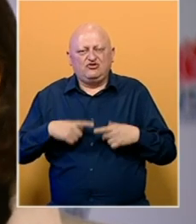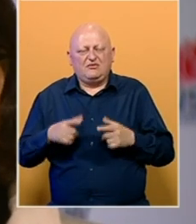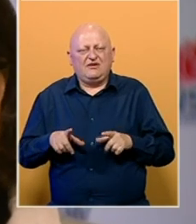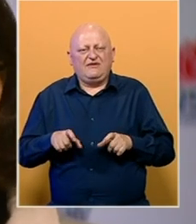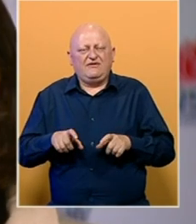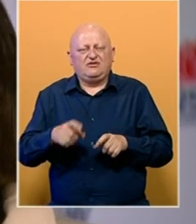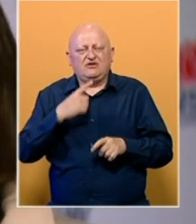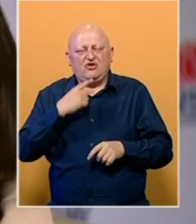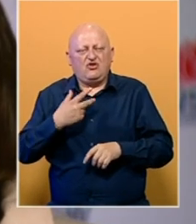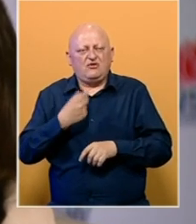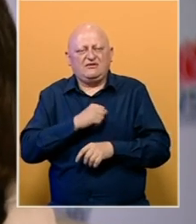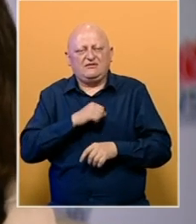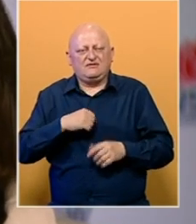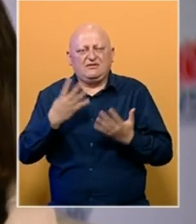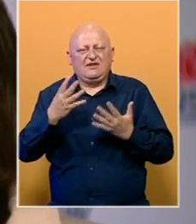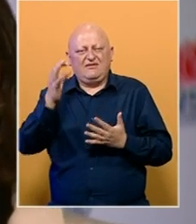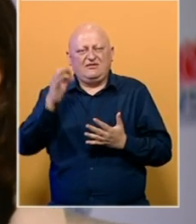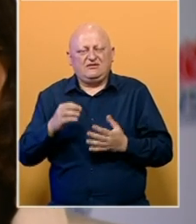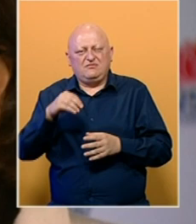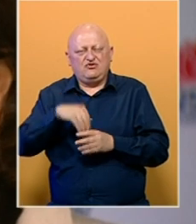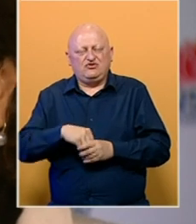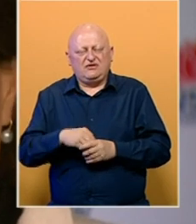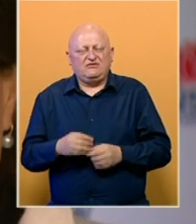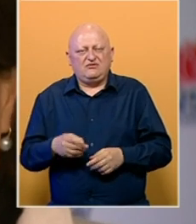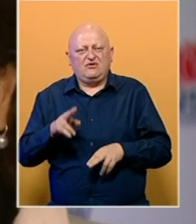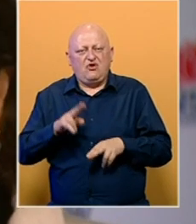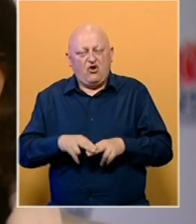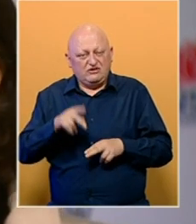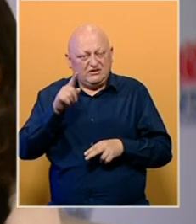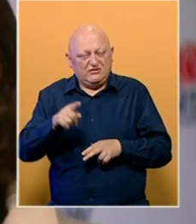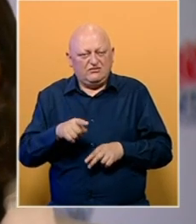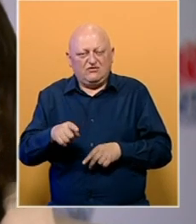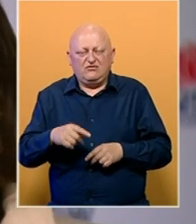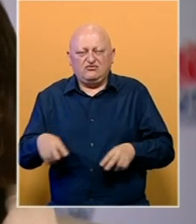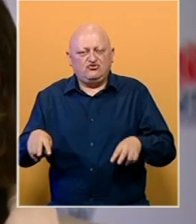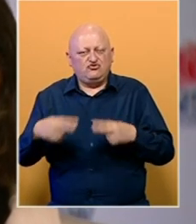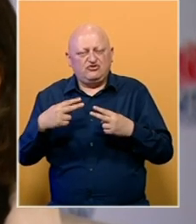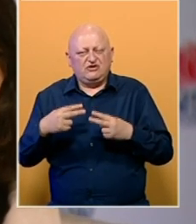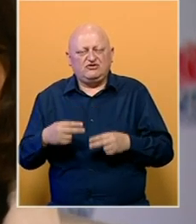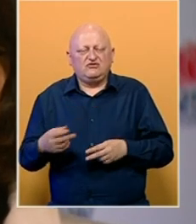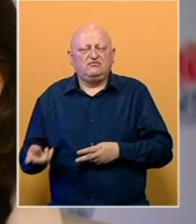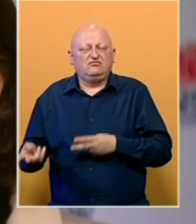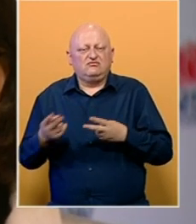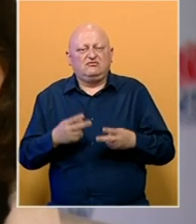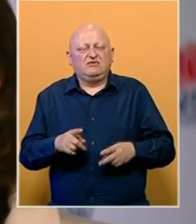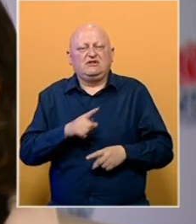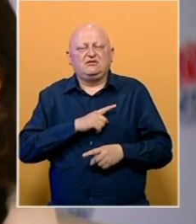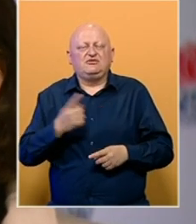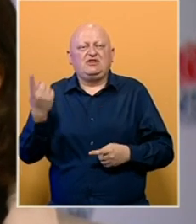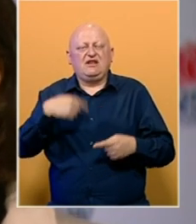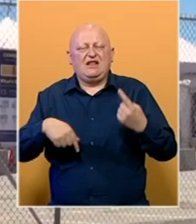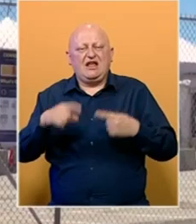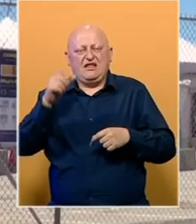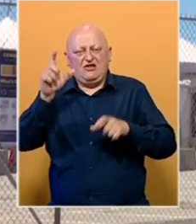virusom dok je vakcinisano samo 9% stanovništva. Ostane li tako, bit ćemo suočeni s hospitalizacijom i smrću hiljada